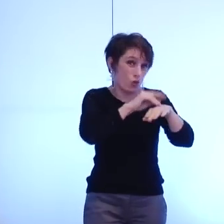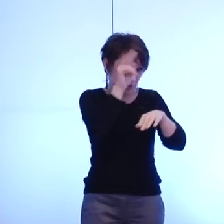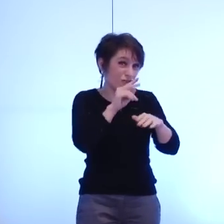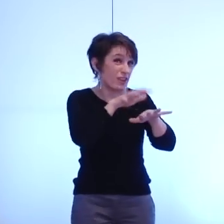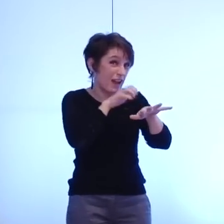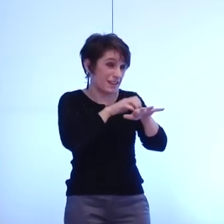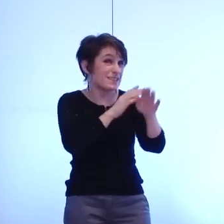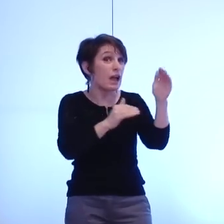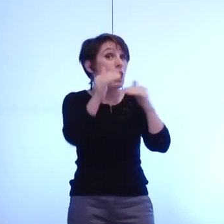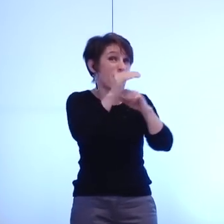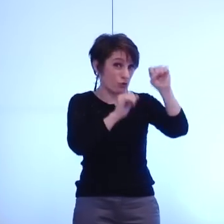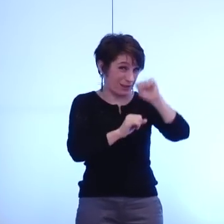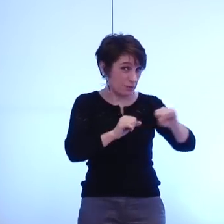coup